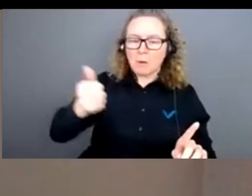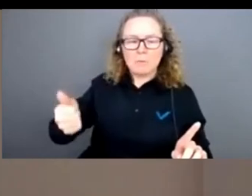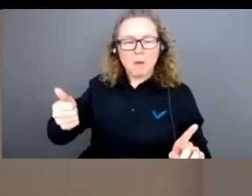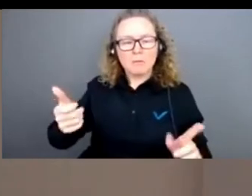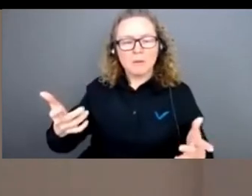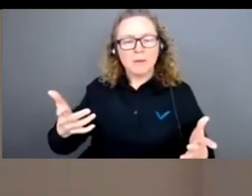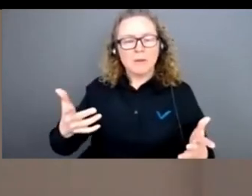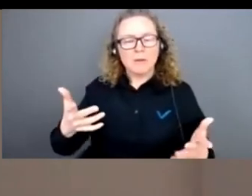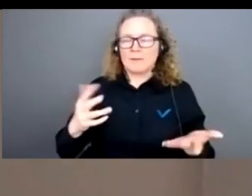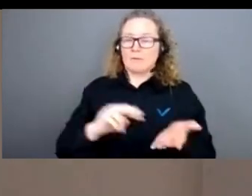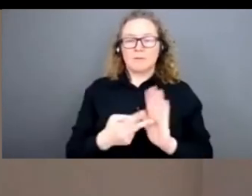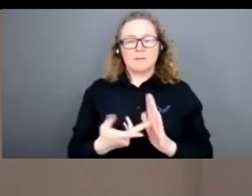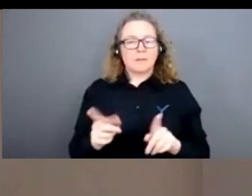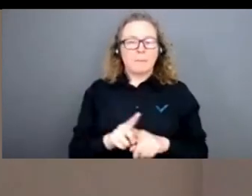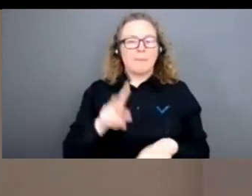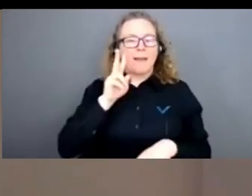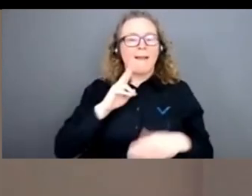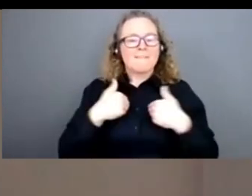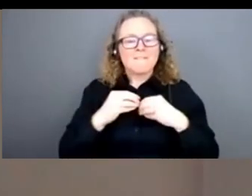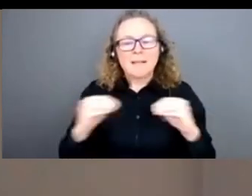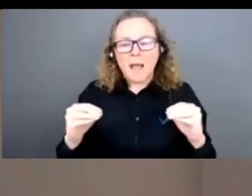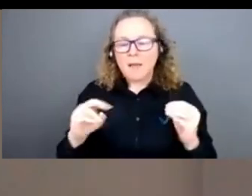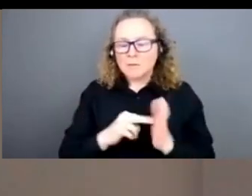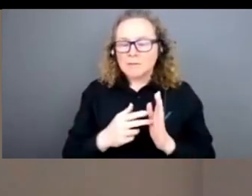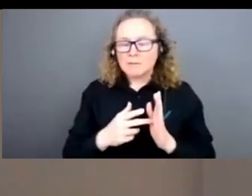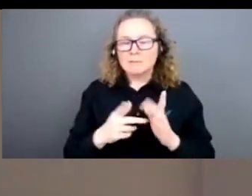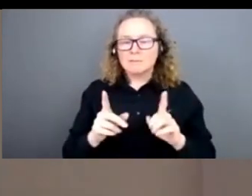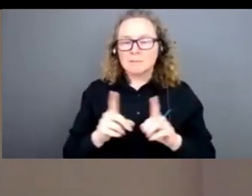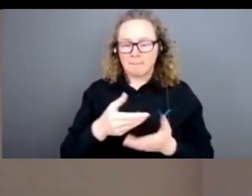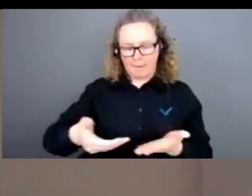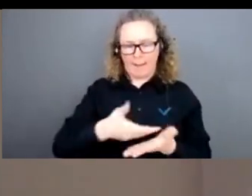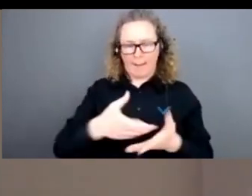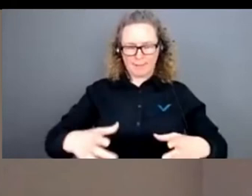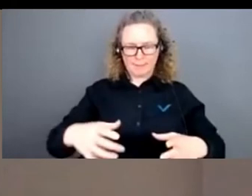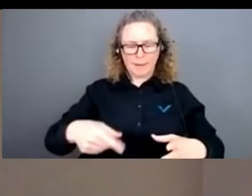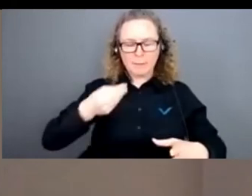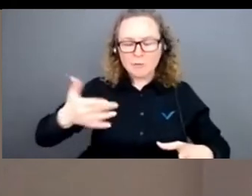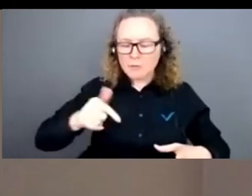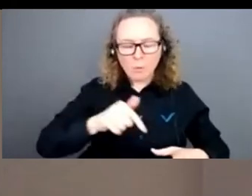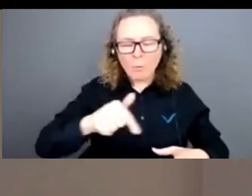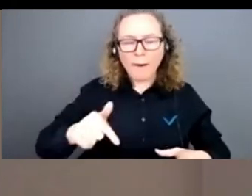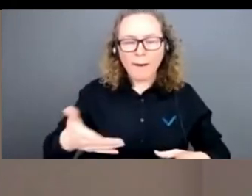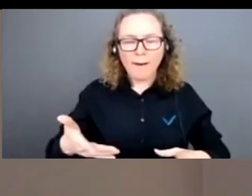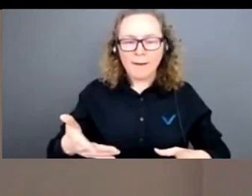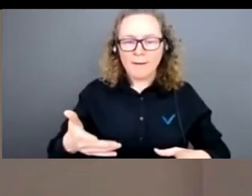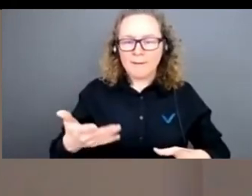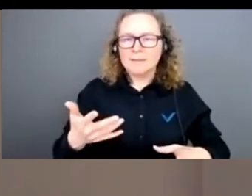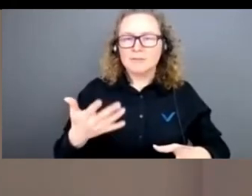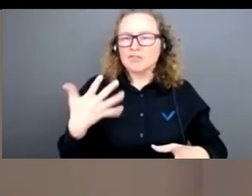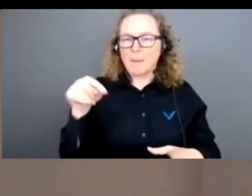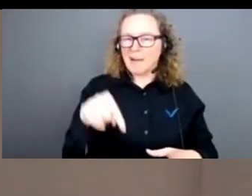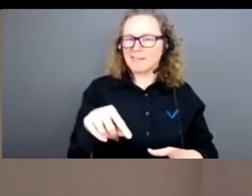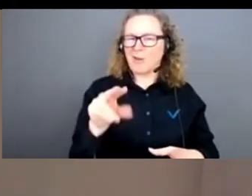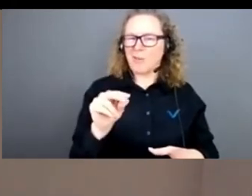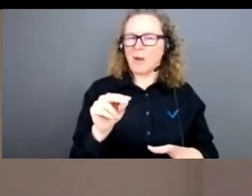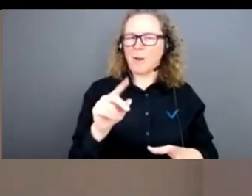végane, qu'est-ce qu'on met dans son assiette, c une question assez prosaïque, pas très intéressante. On se rend compte que ça ouvre des